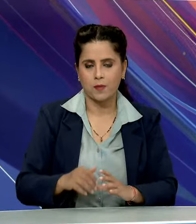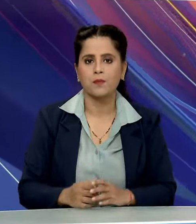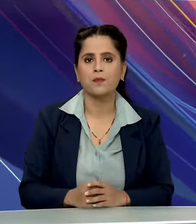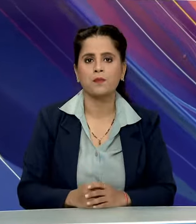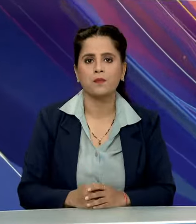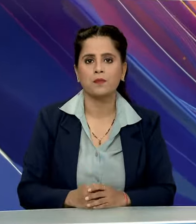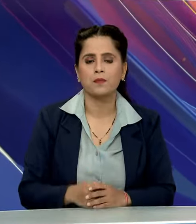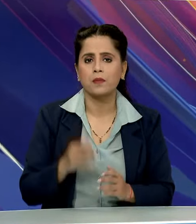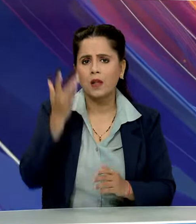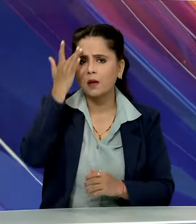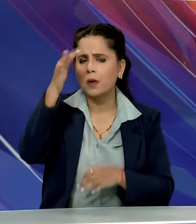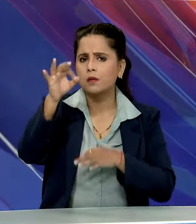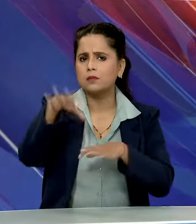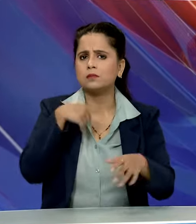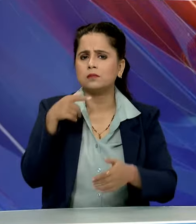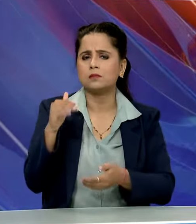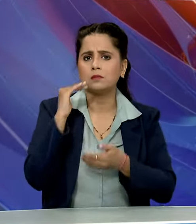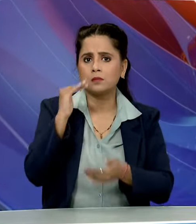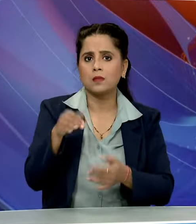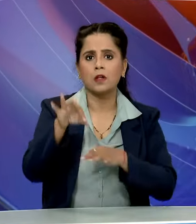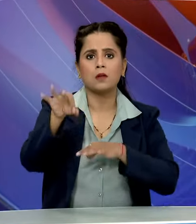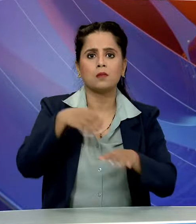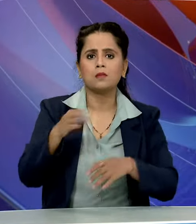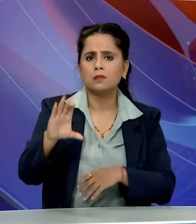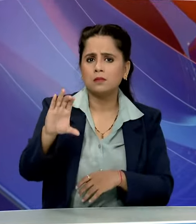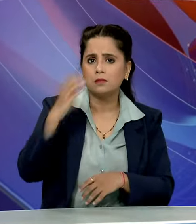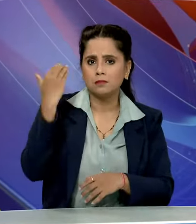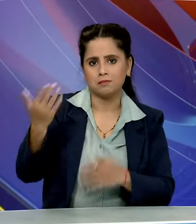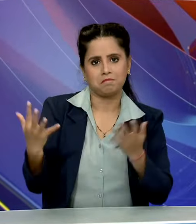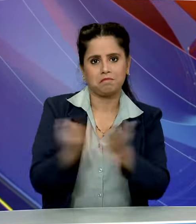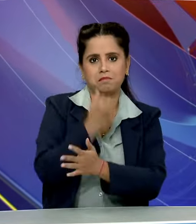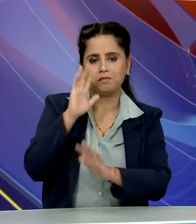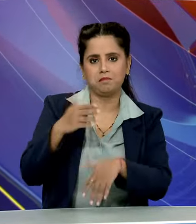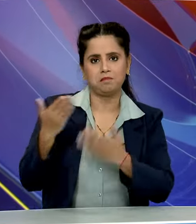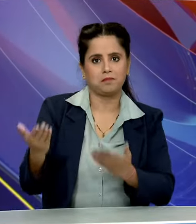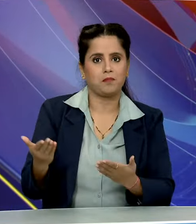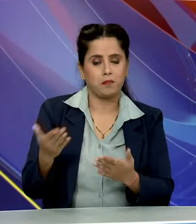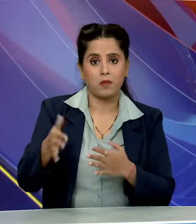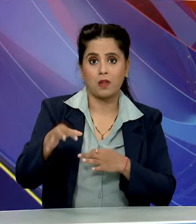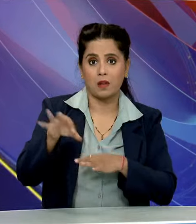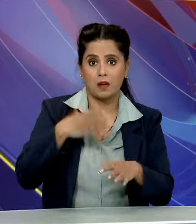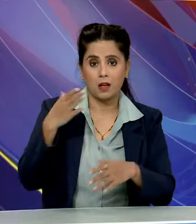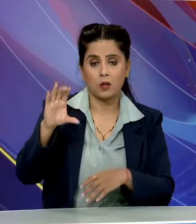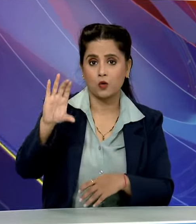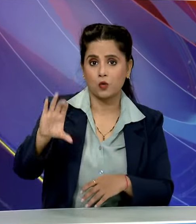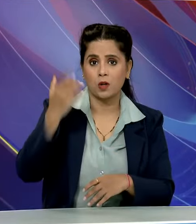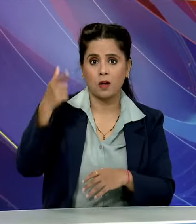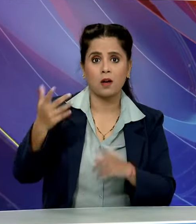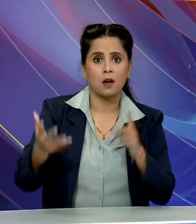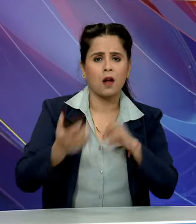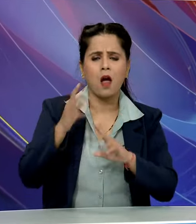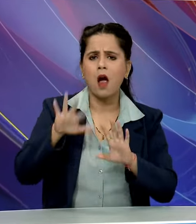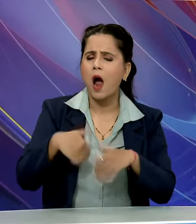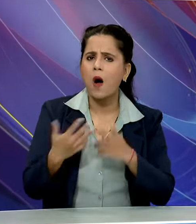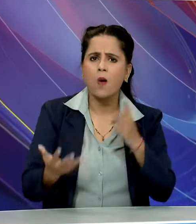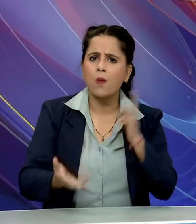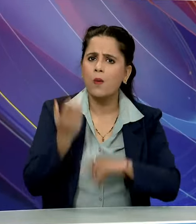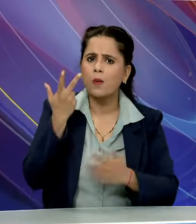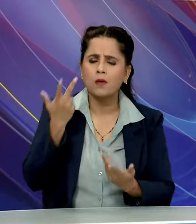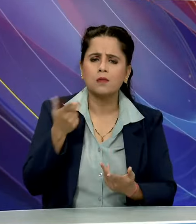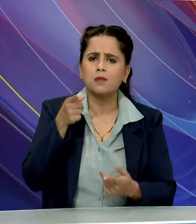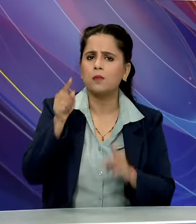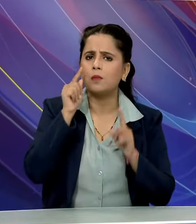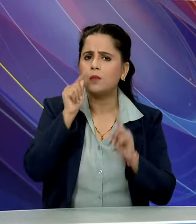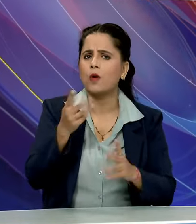Smart City Awards में चंडीगड सहर ने भी बाजी मारी है चंडीगड सहर ने ये कम्यावी कैसे हासिल की है इस